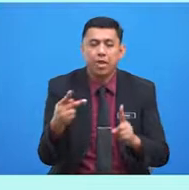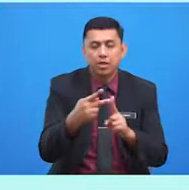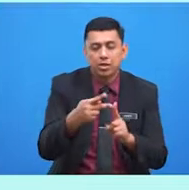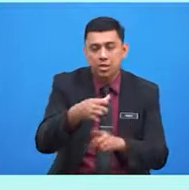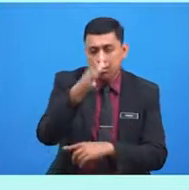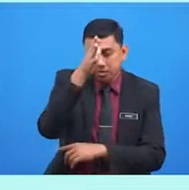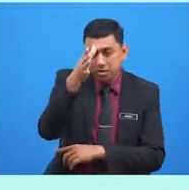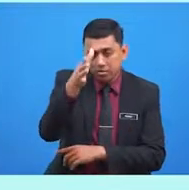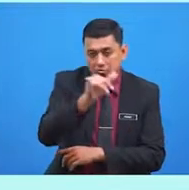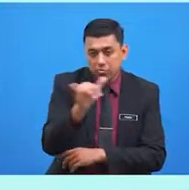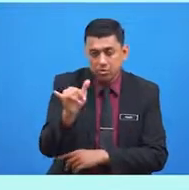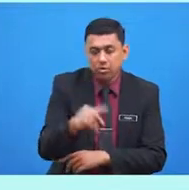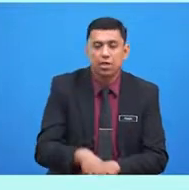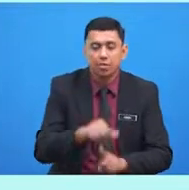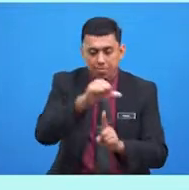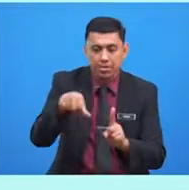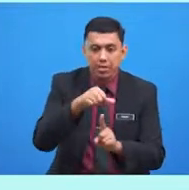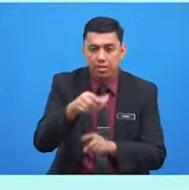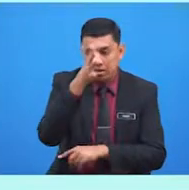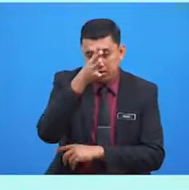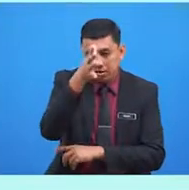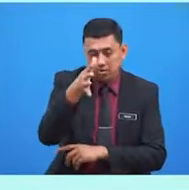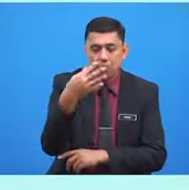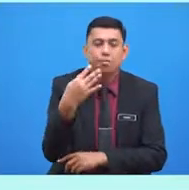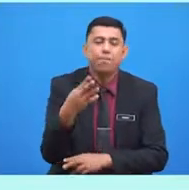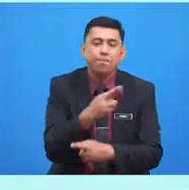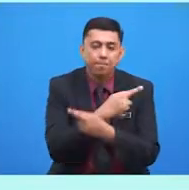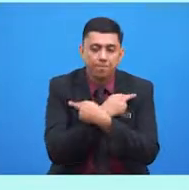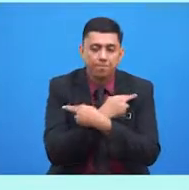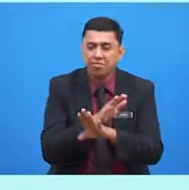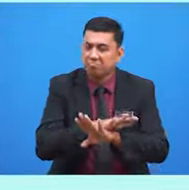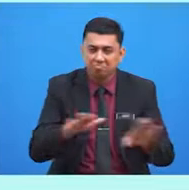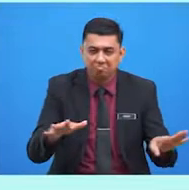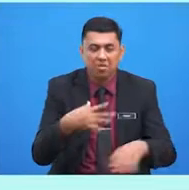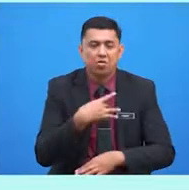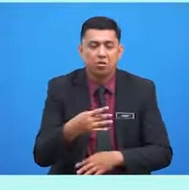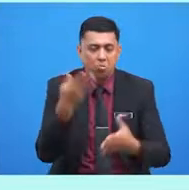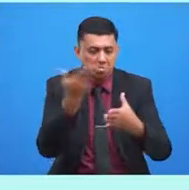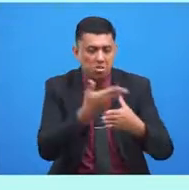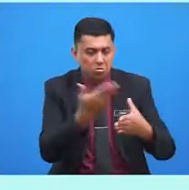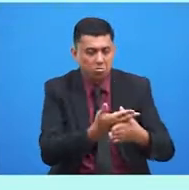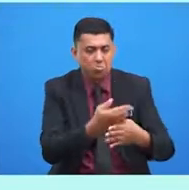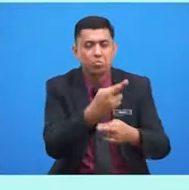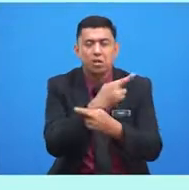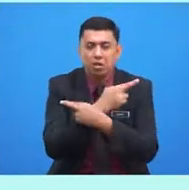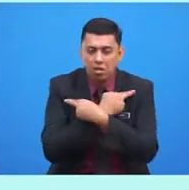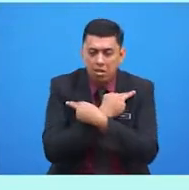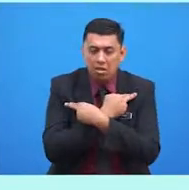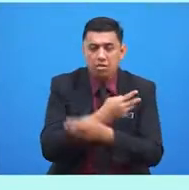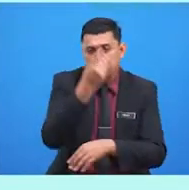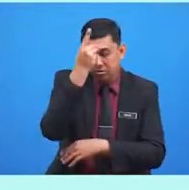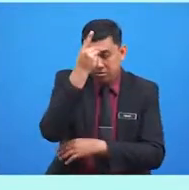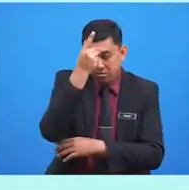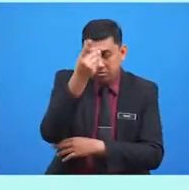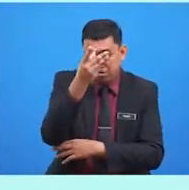apabila datuk berehat. Kumar tidak suka mengganggu datuk ketiga, beliau